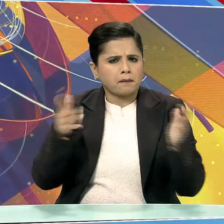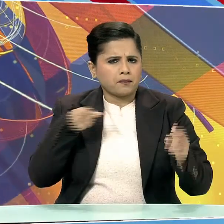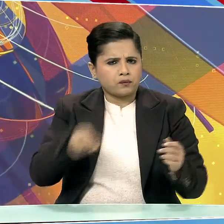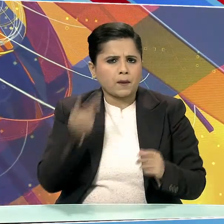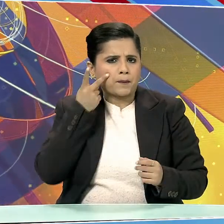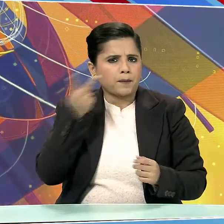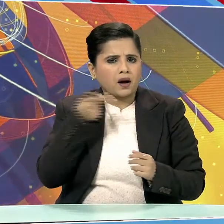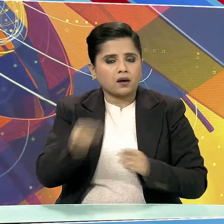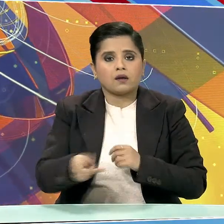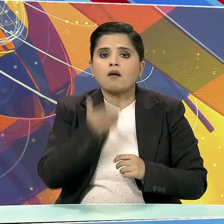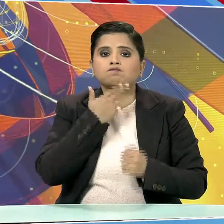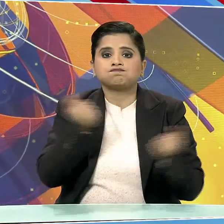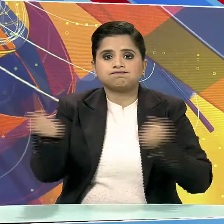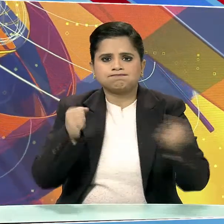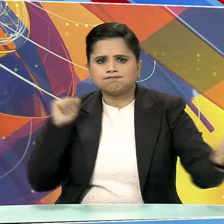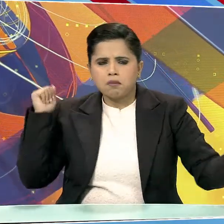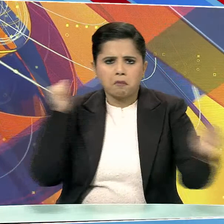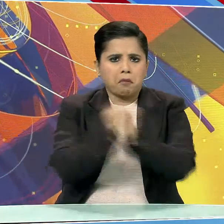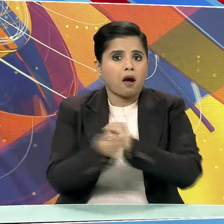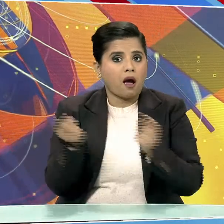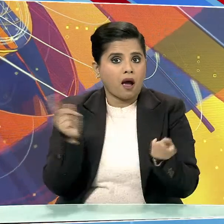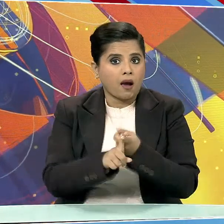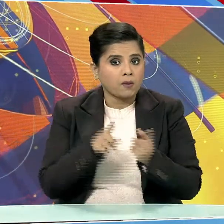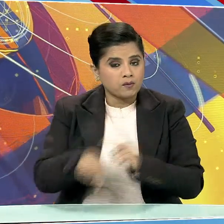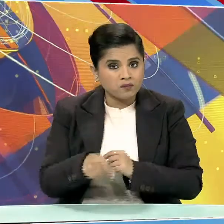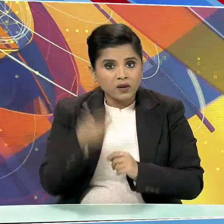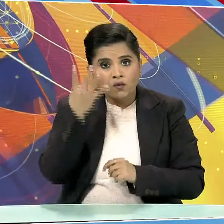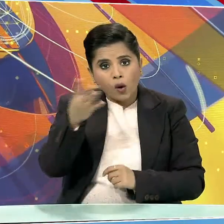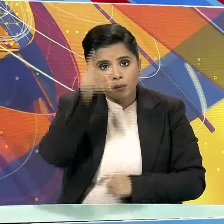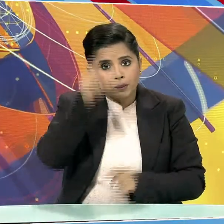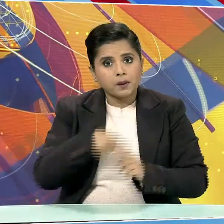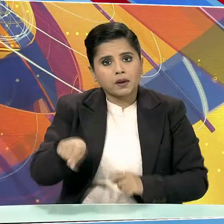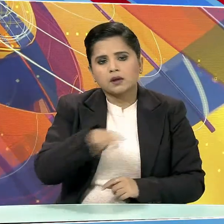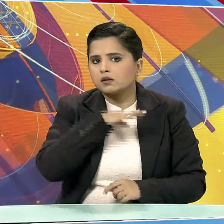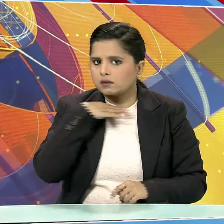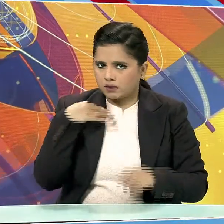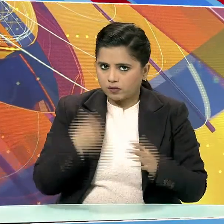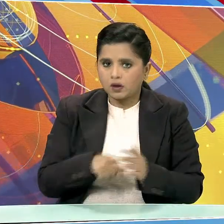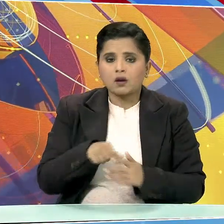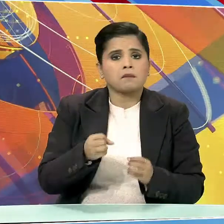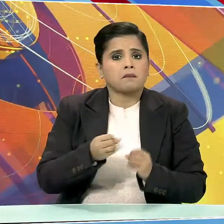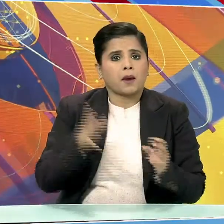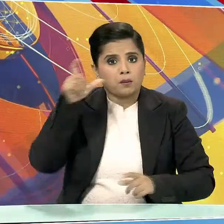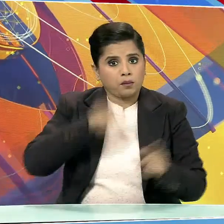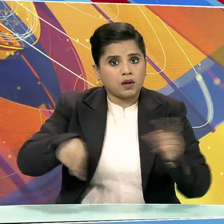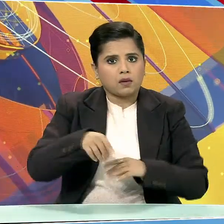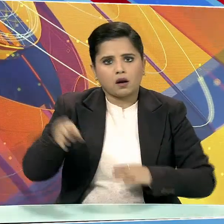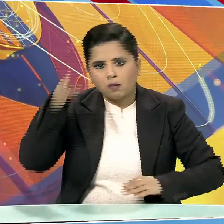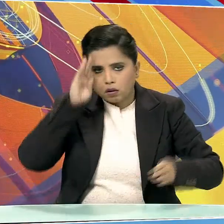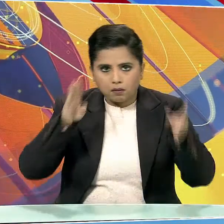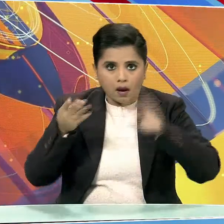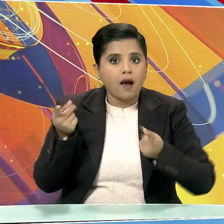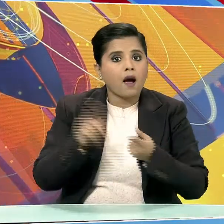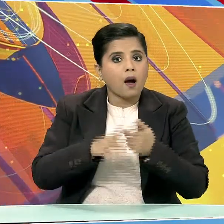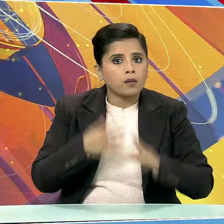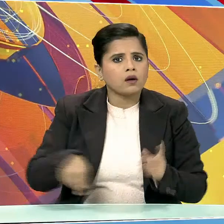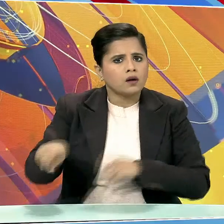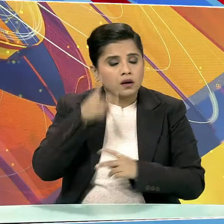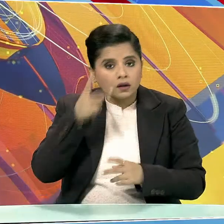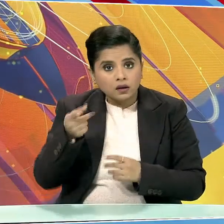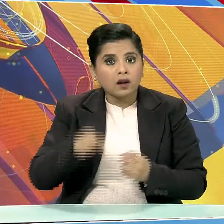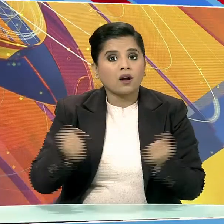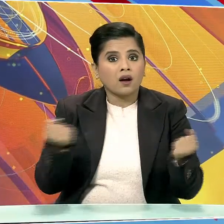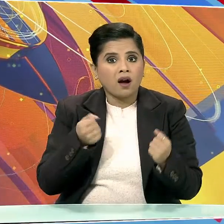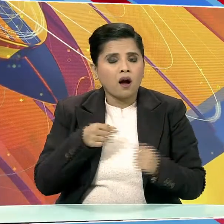बस की ट्रक से टकर हो गई। हाथसे में चार लोगों की मौत हो गई और कई अन्य लोग घायल हो गई। कटना की जानकारी